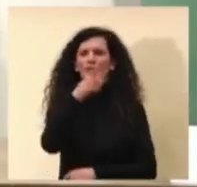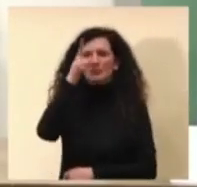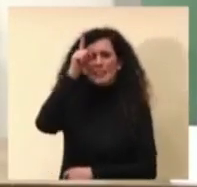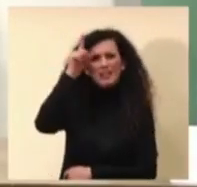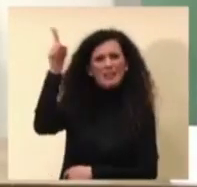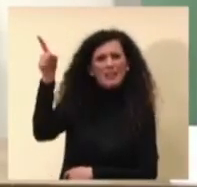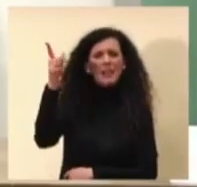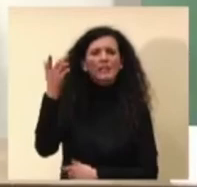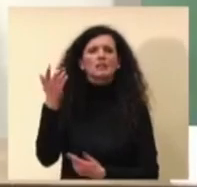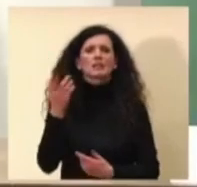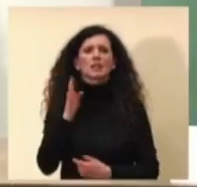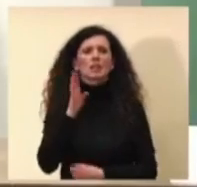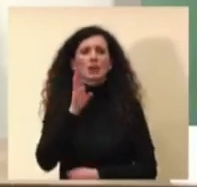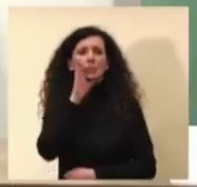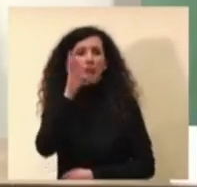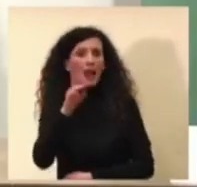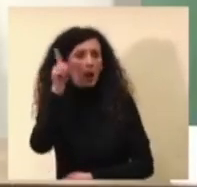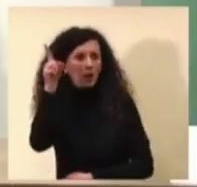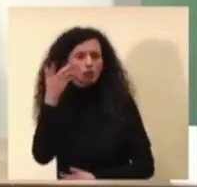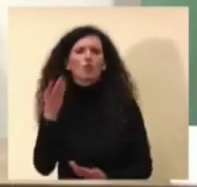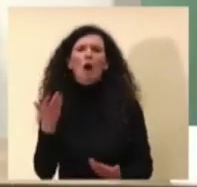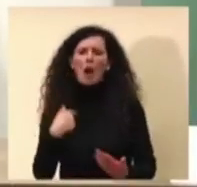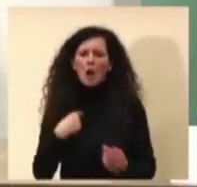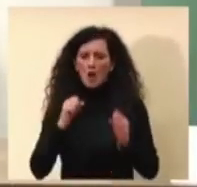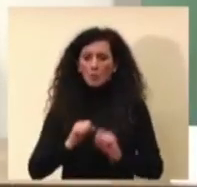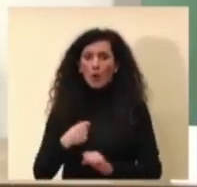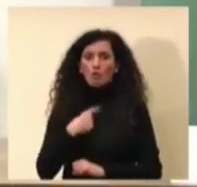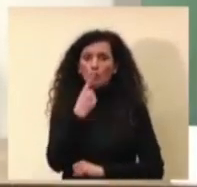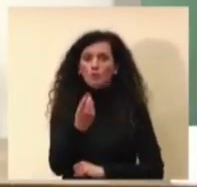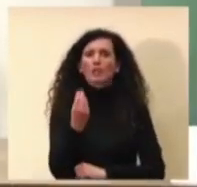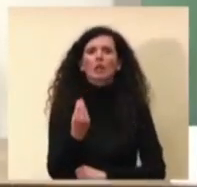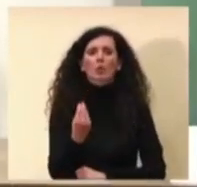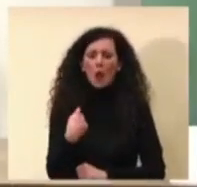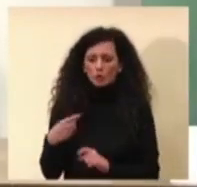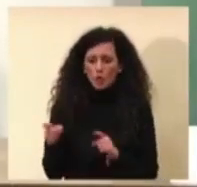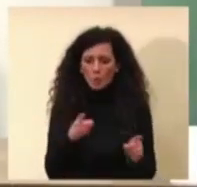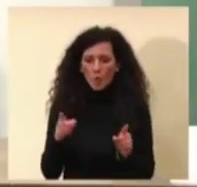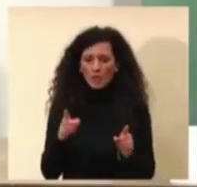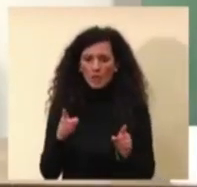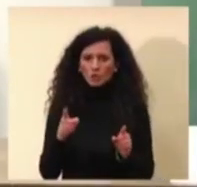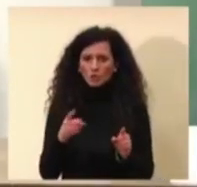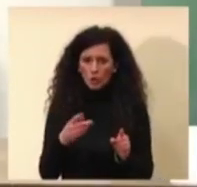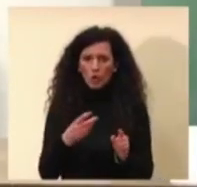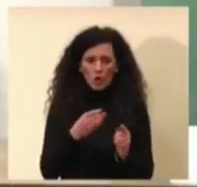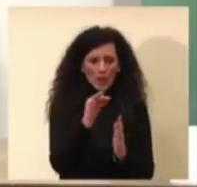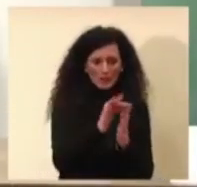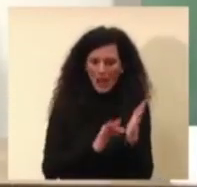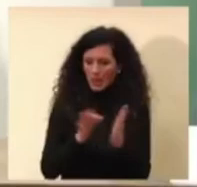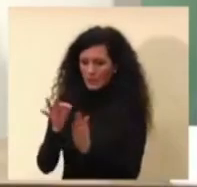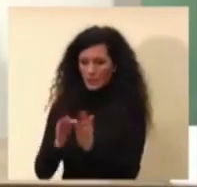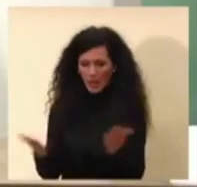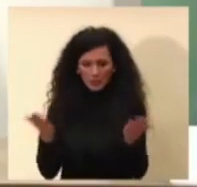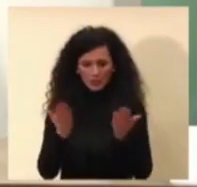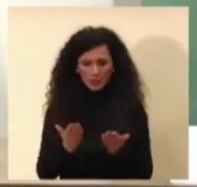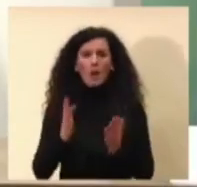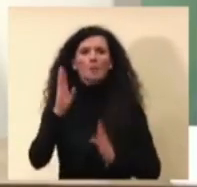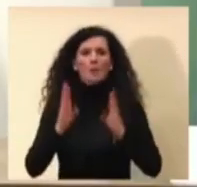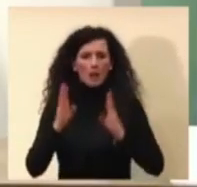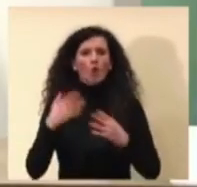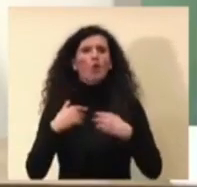lo possiamo dire nel momento in cui usiamo metodi comparabili e su una scala comparabile